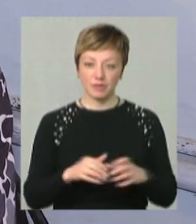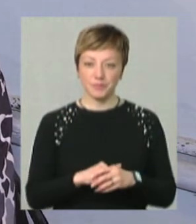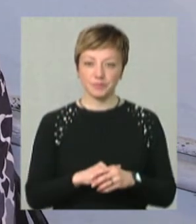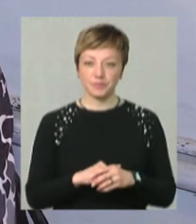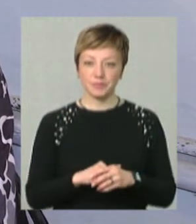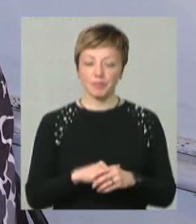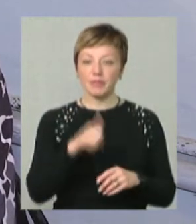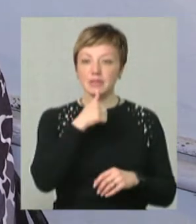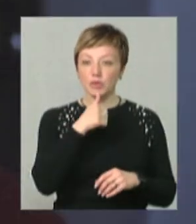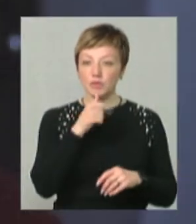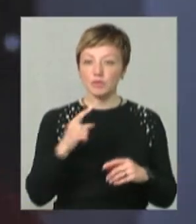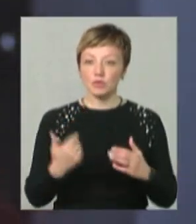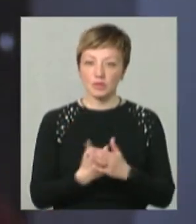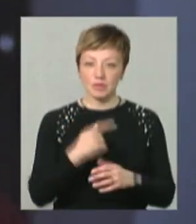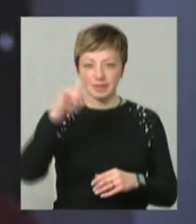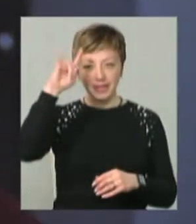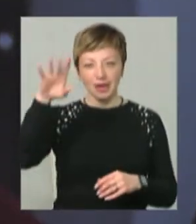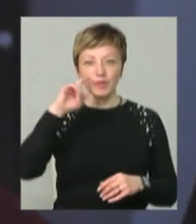спробувати щось нове.